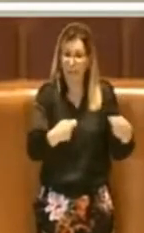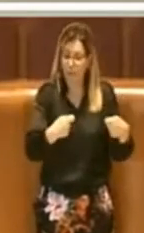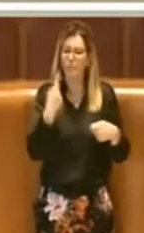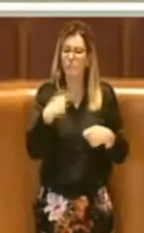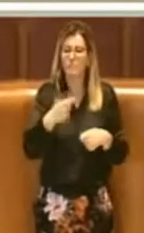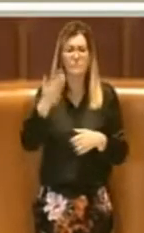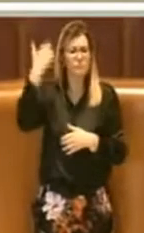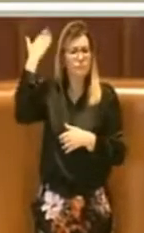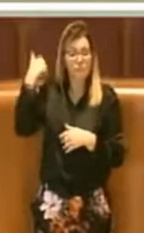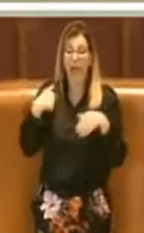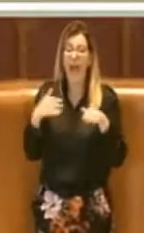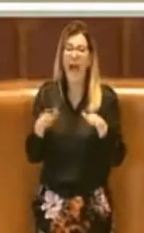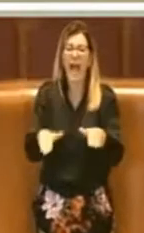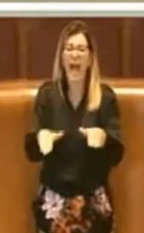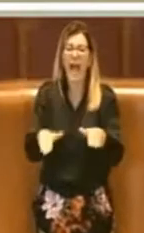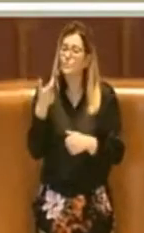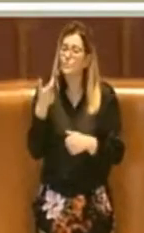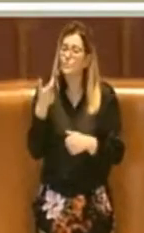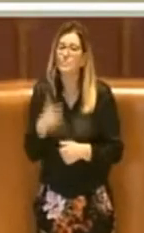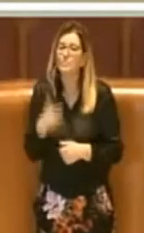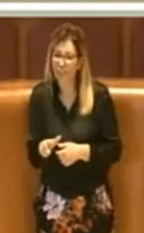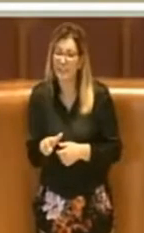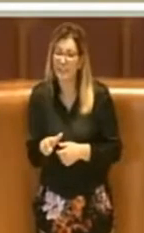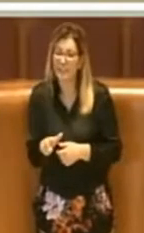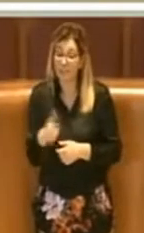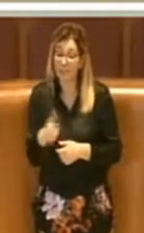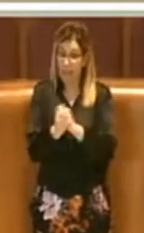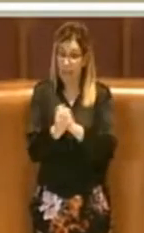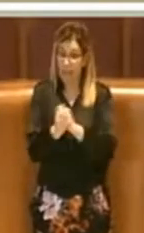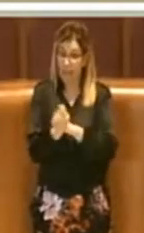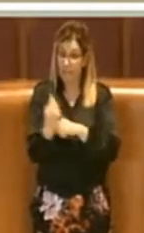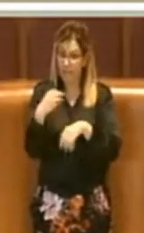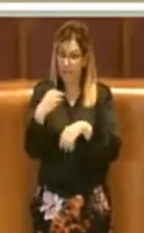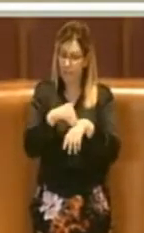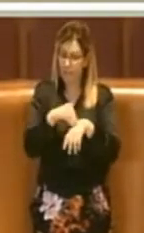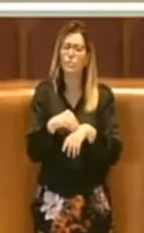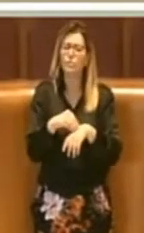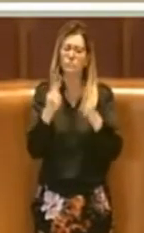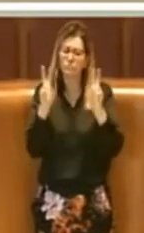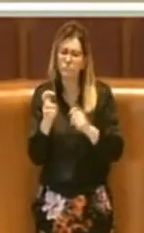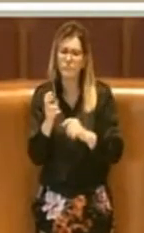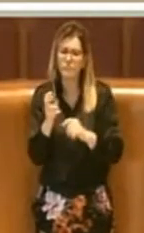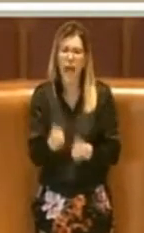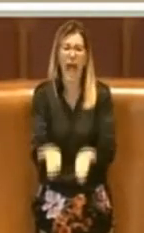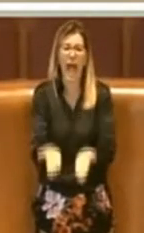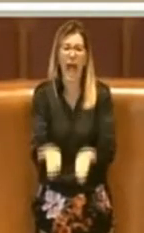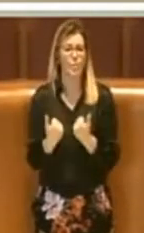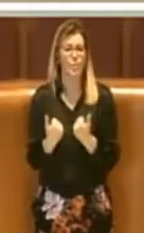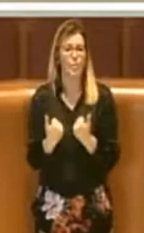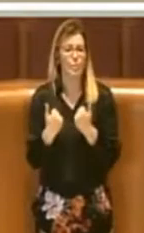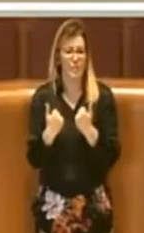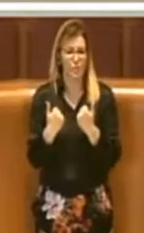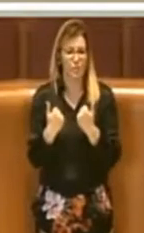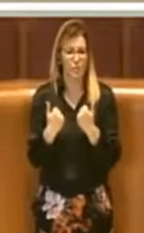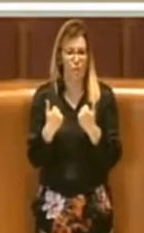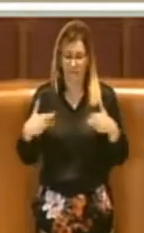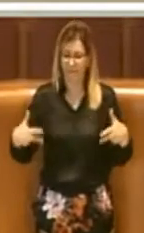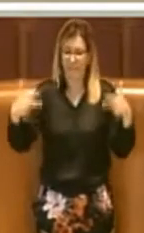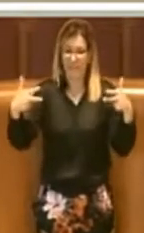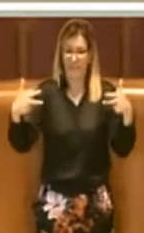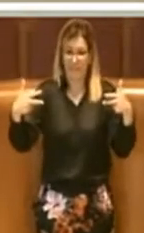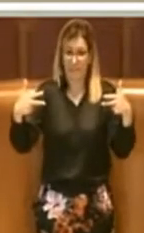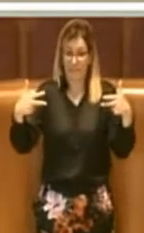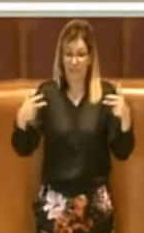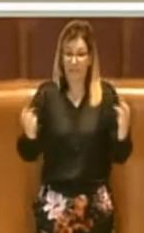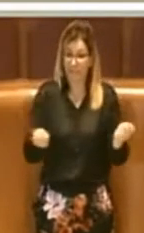tanti anni fa era perché quell'emendamento riguardava l'acquisto delle fototrappole. Le fototrappole sono